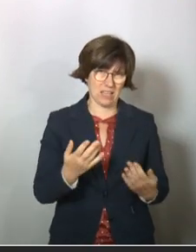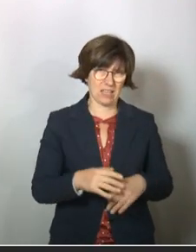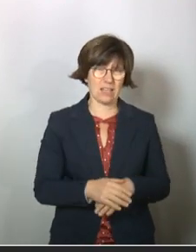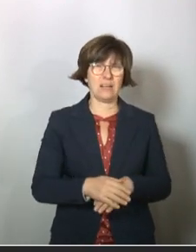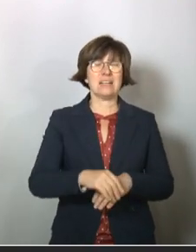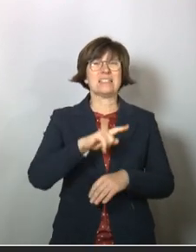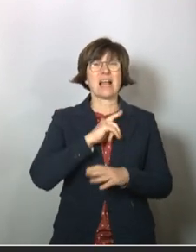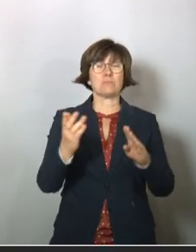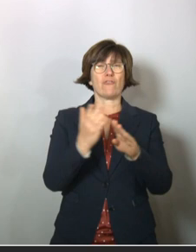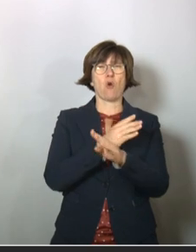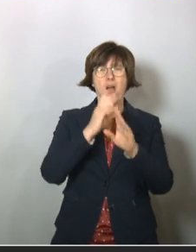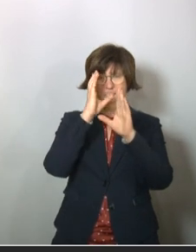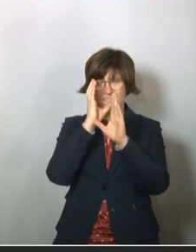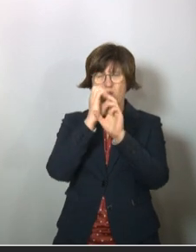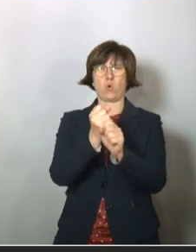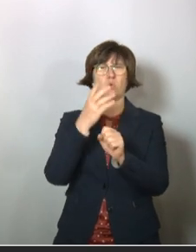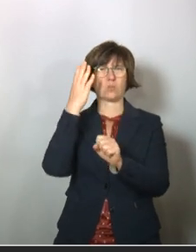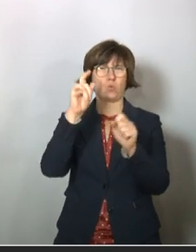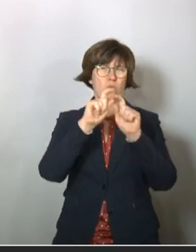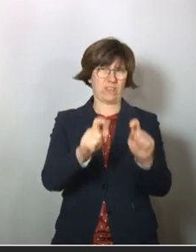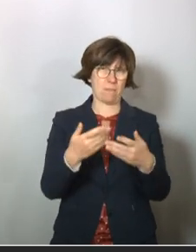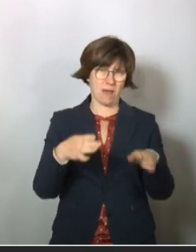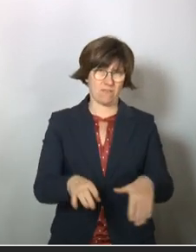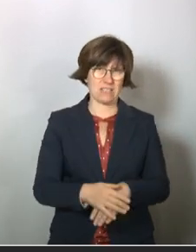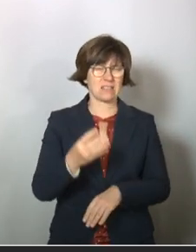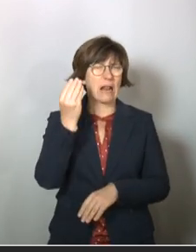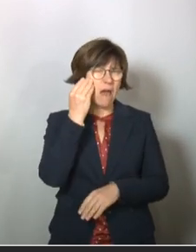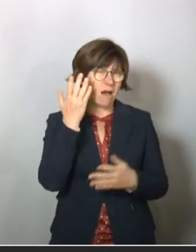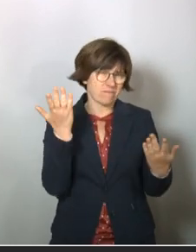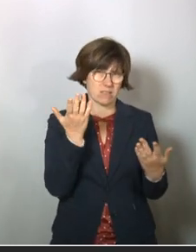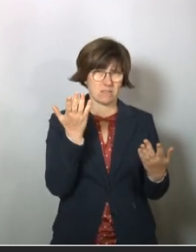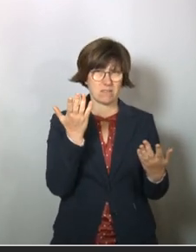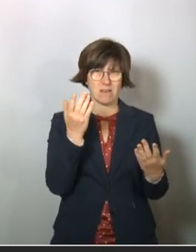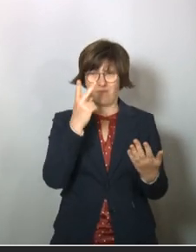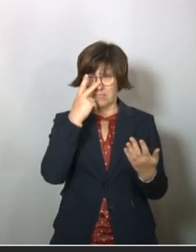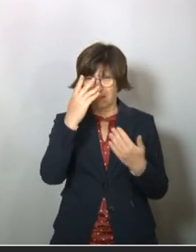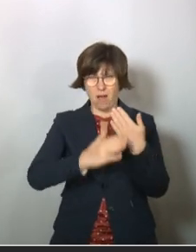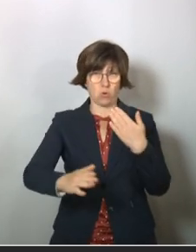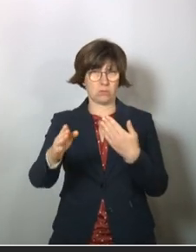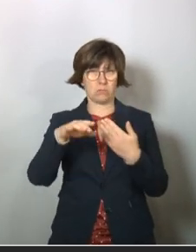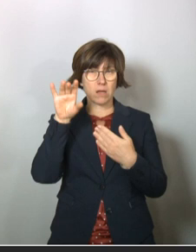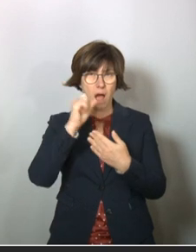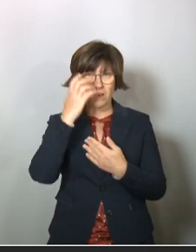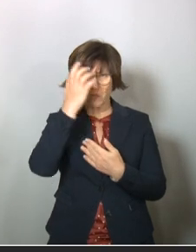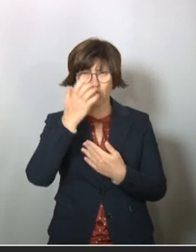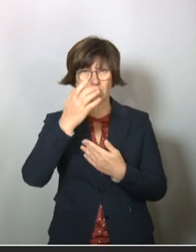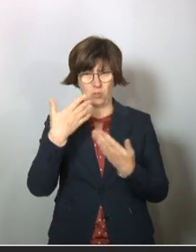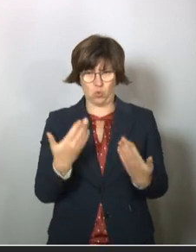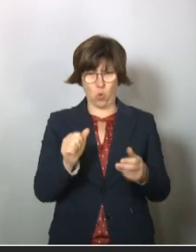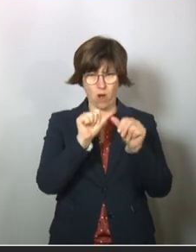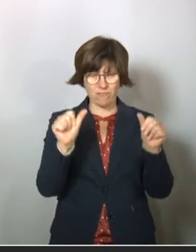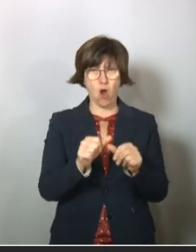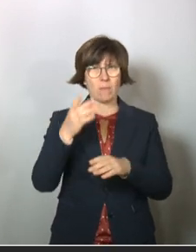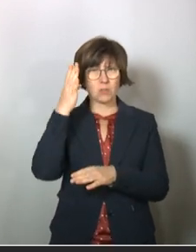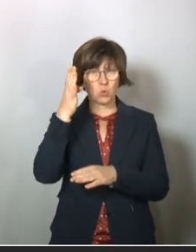Ich habe ja vorher den Fokus einfach auf die Zukunft gelegt. Was lernen wir daraus? Und kann man ernsthaft glauben, wir gehen in dieser Weise